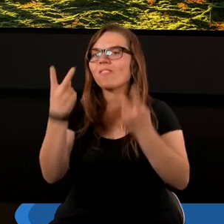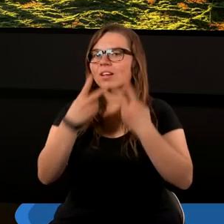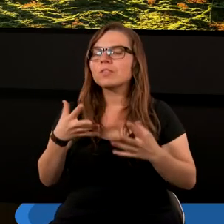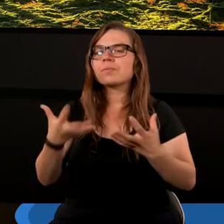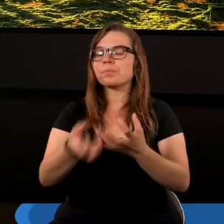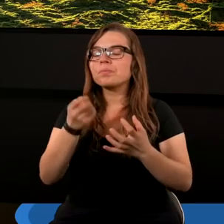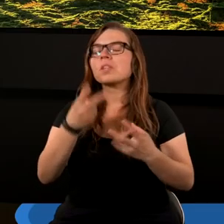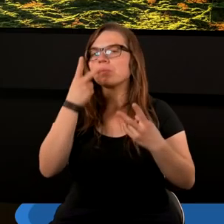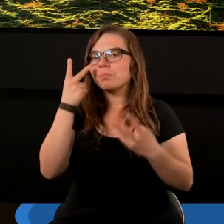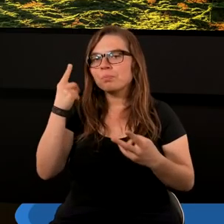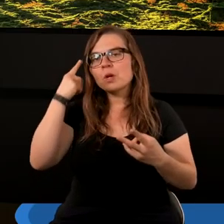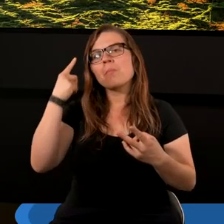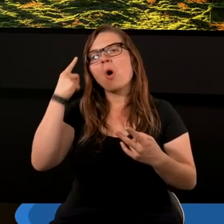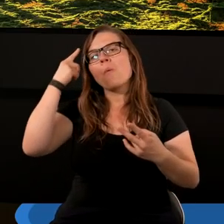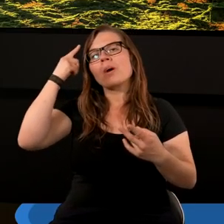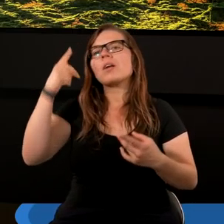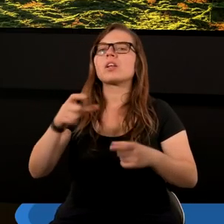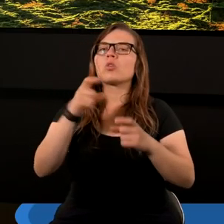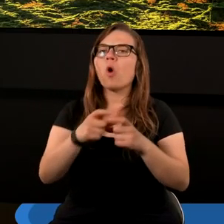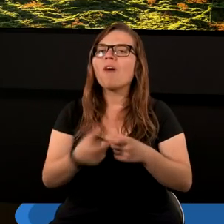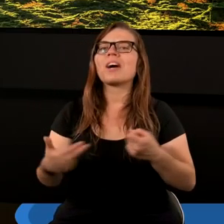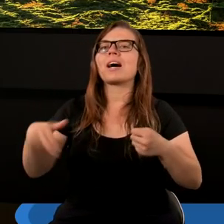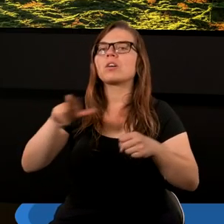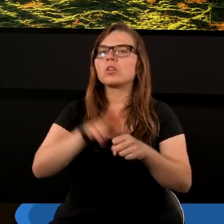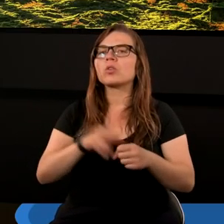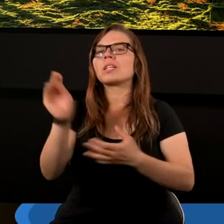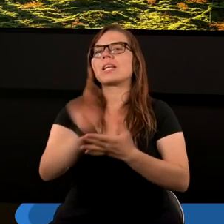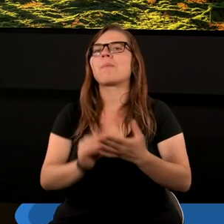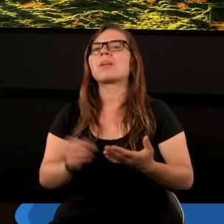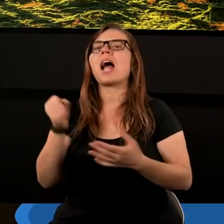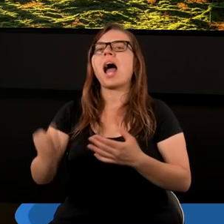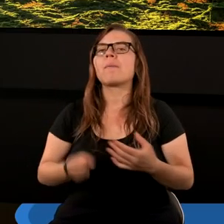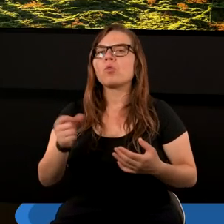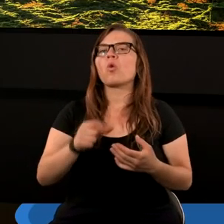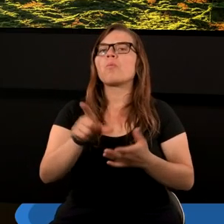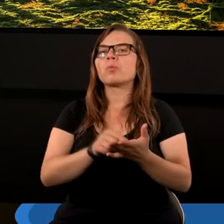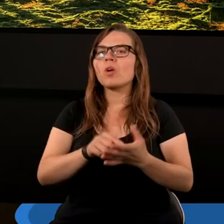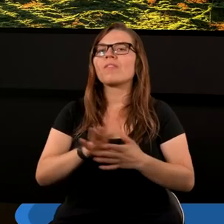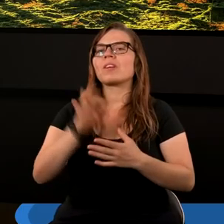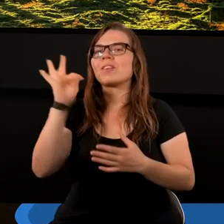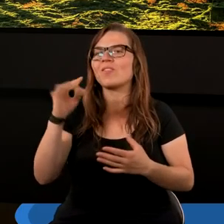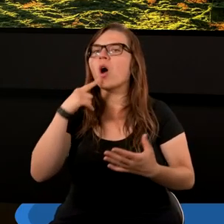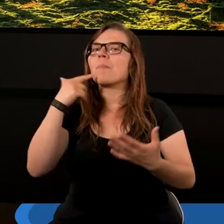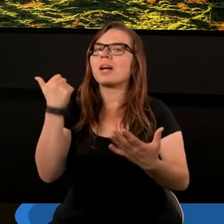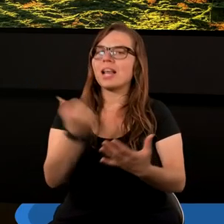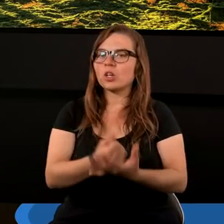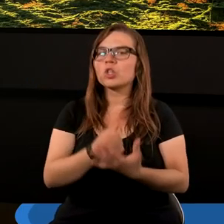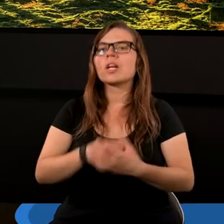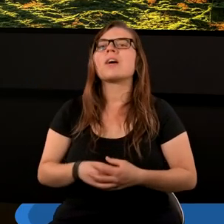przypominam sobie słowa, które napisał apostoł Piotr w swoim liście,